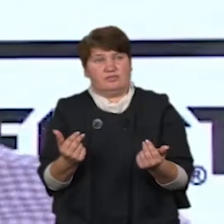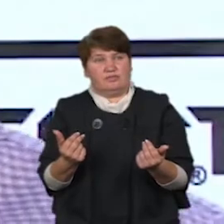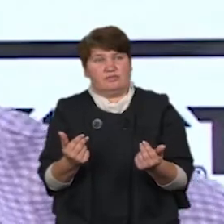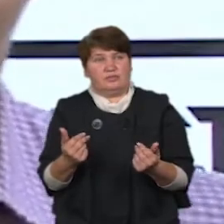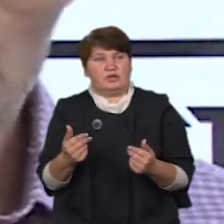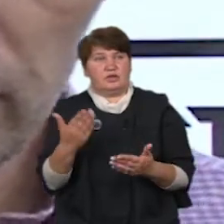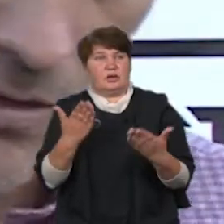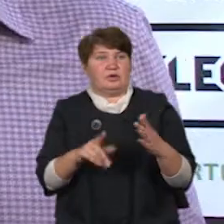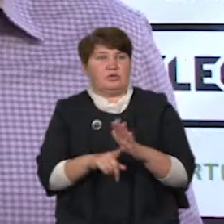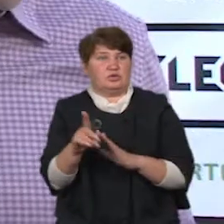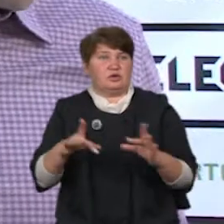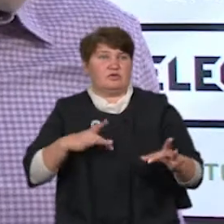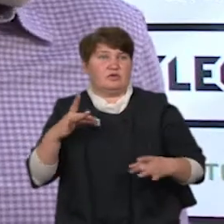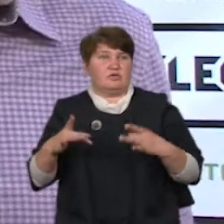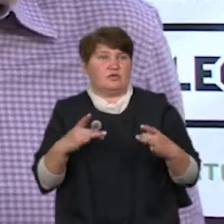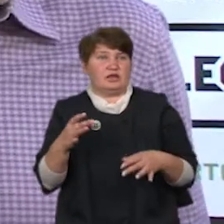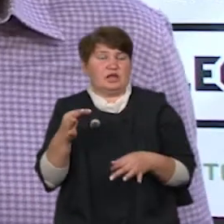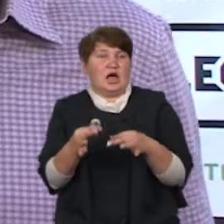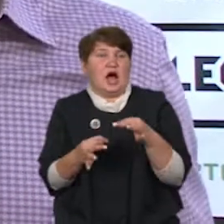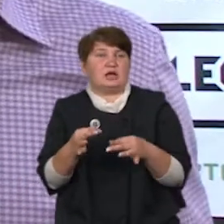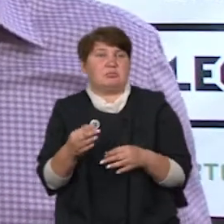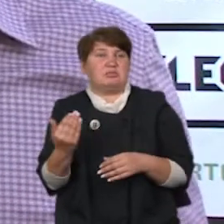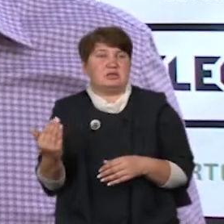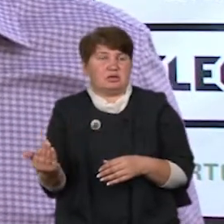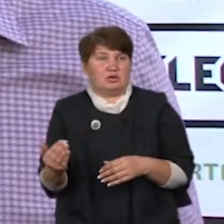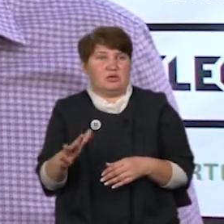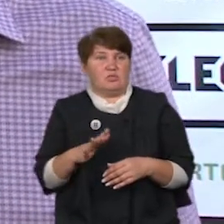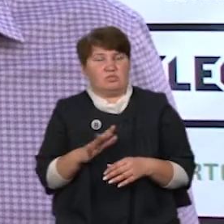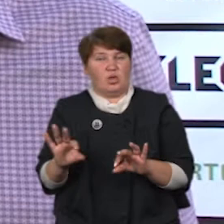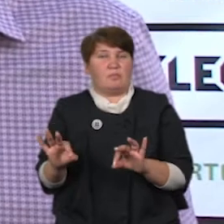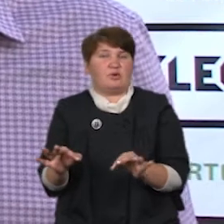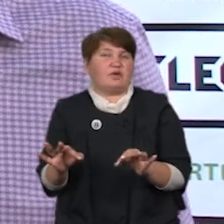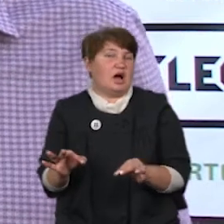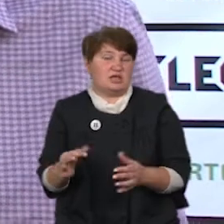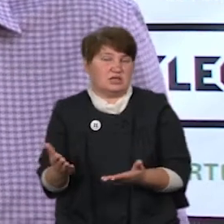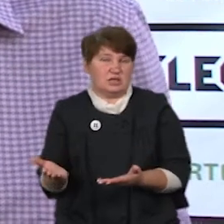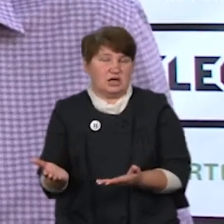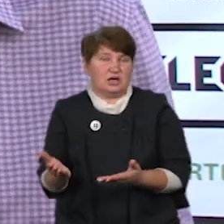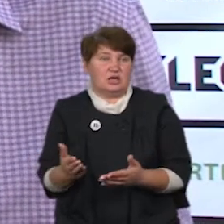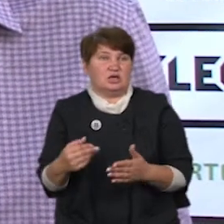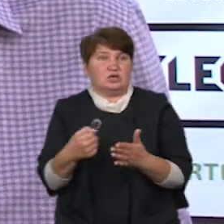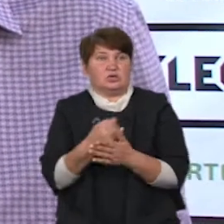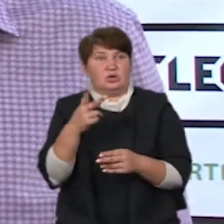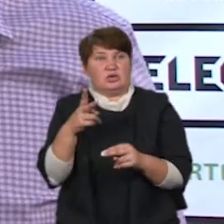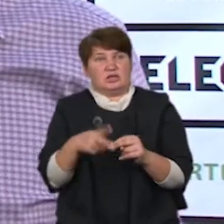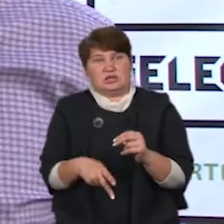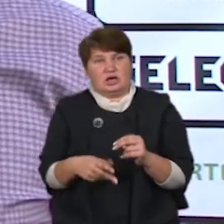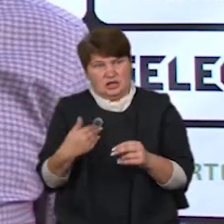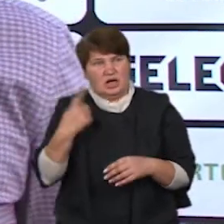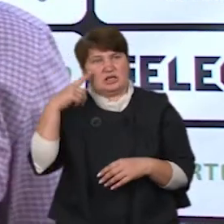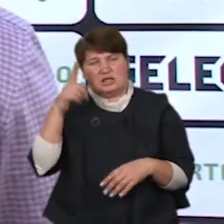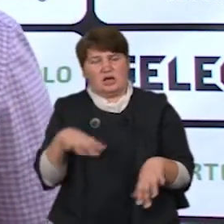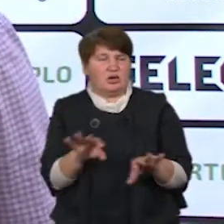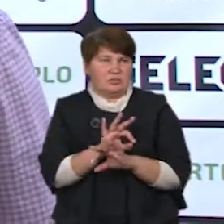почав нервувати арбітр. Я, там була провокація свого роду і вже до кінця, тобто, ну, я знаю прекрасно,